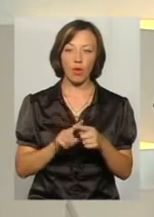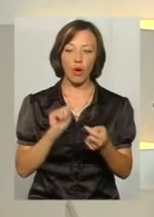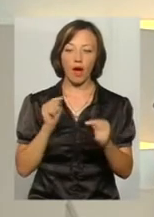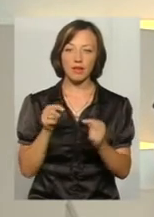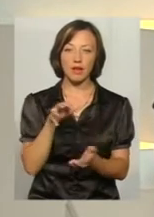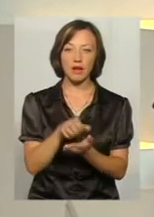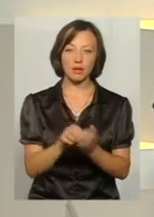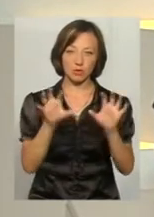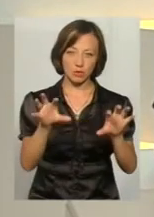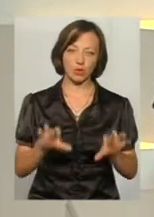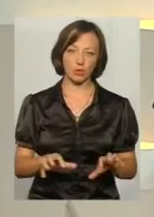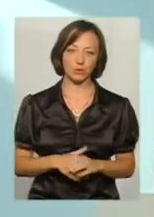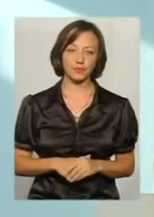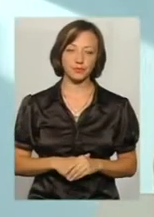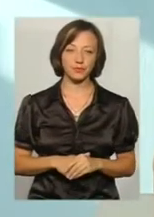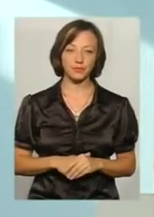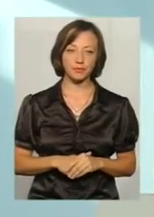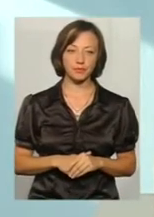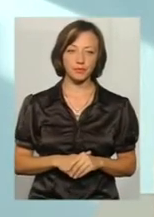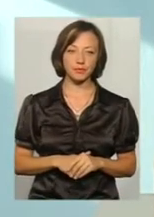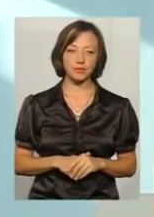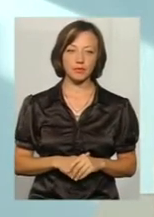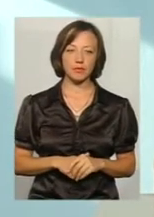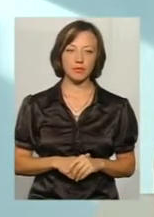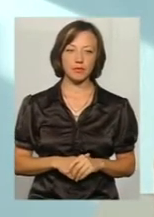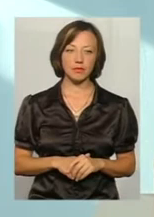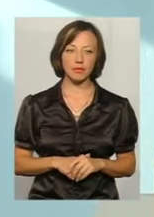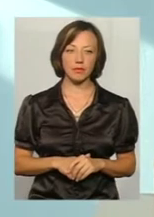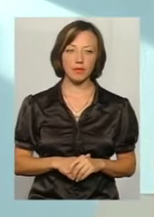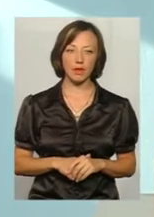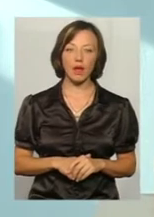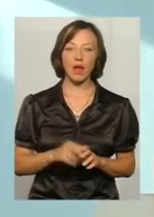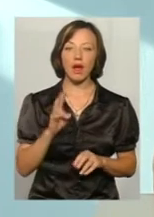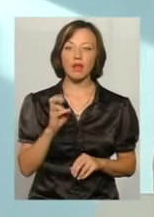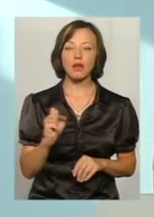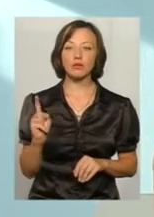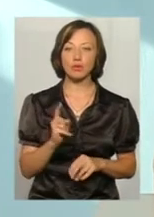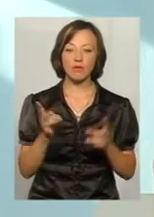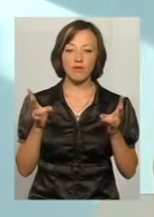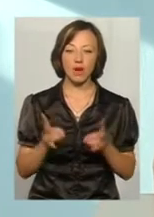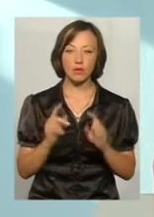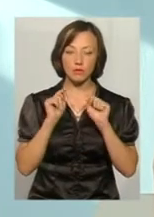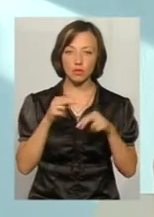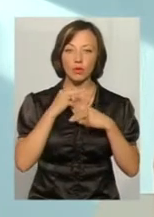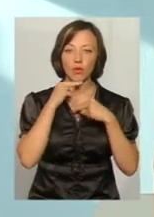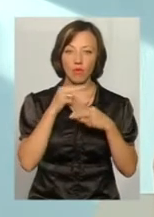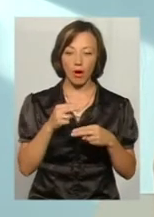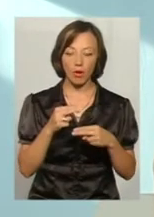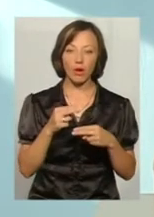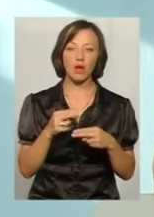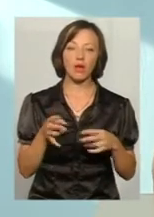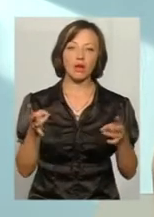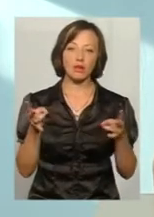закону. Дійсно, на що варто звернути увагу? Насправді, вважаю, такий дієвий механізм запроваджений.